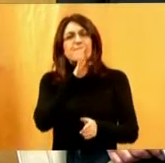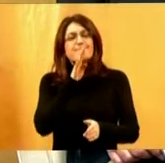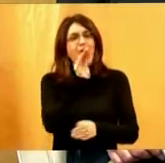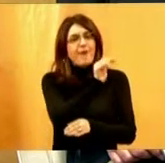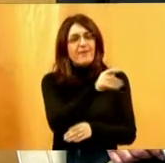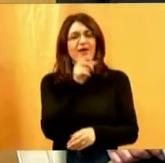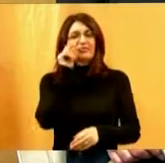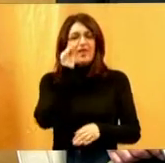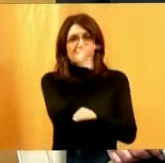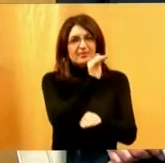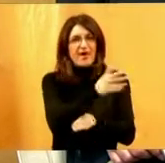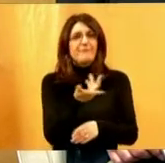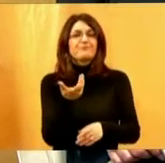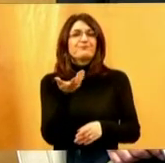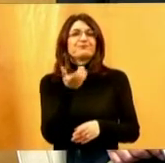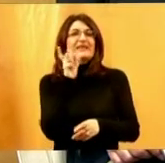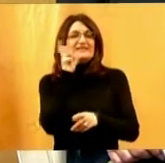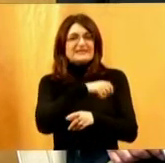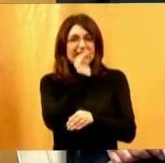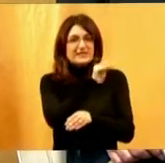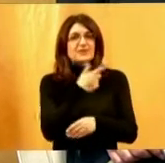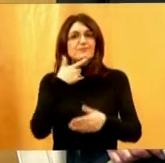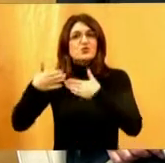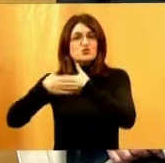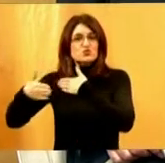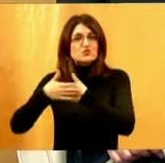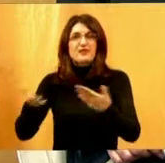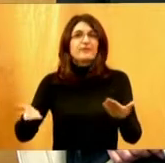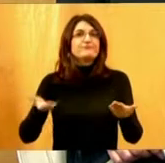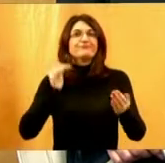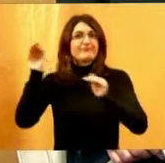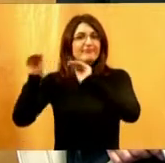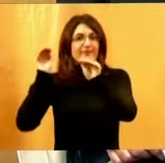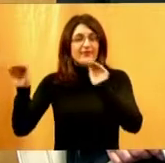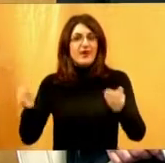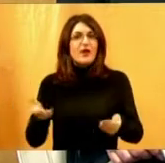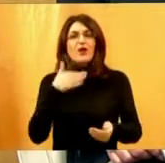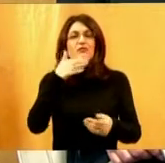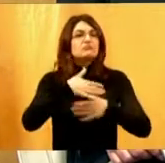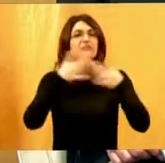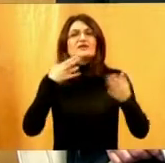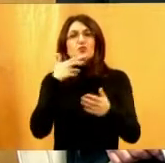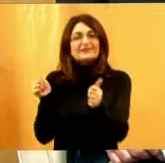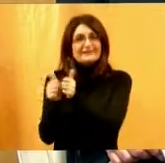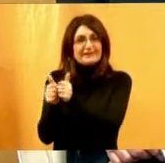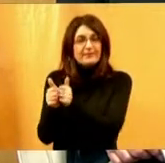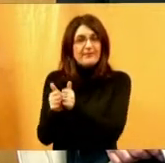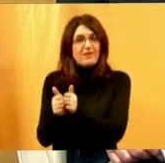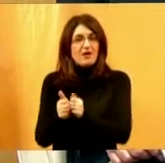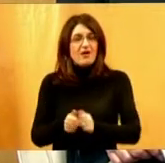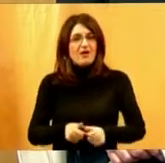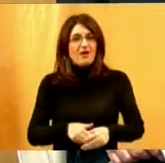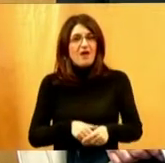tati, stricu, susjedi ili ne znam nekome ko već je u pratnji. Dakle,